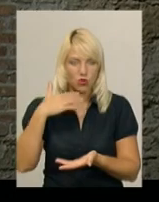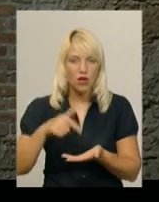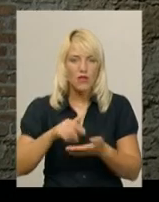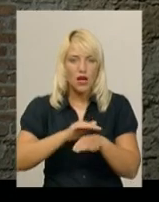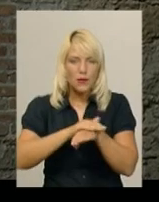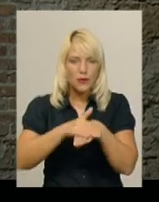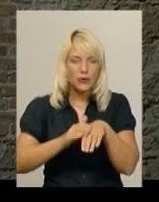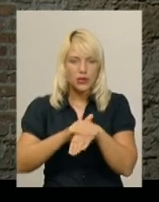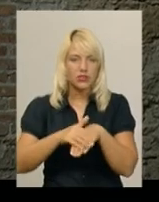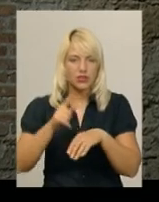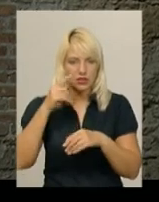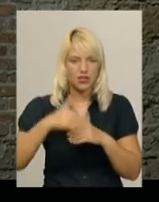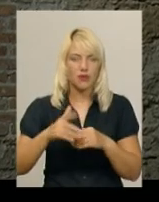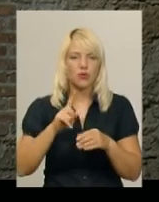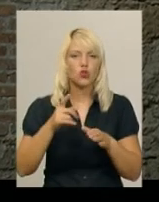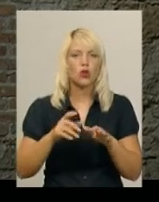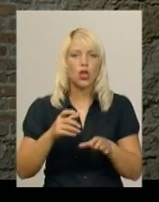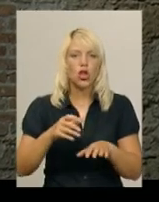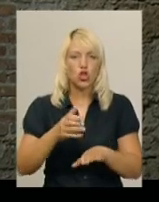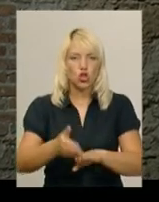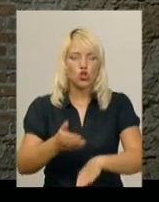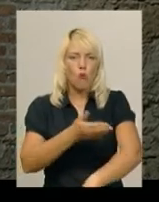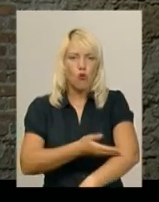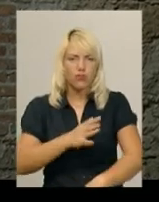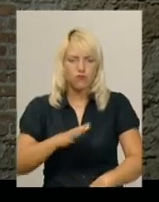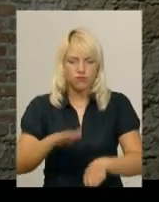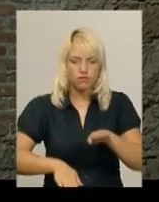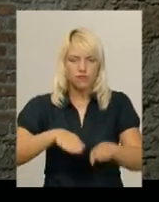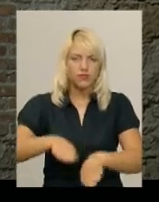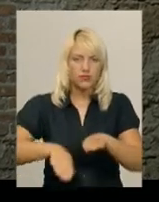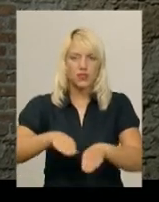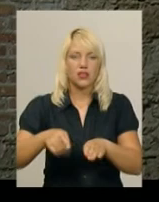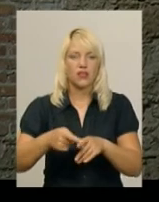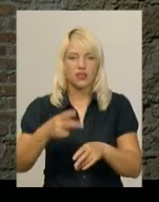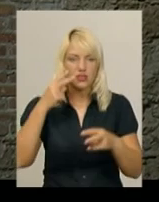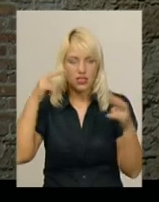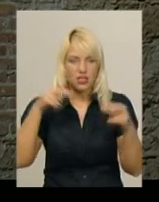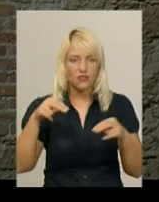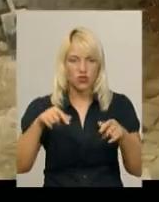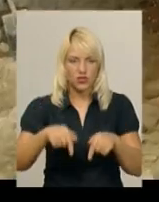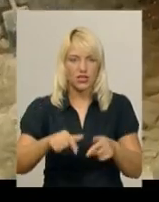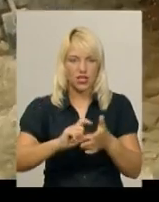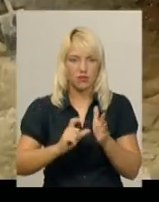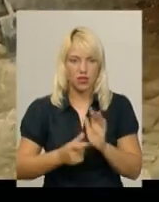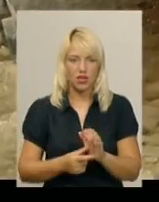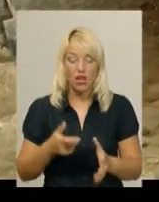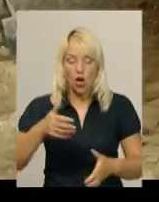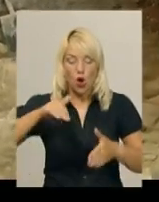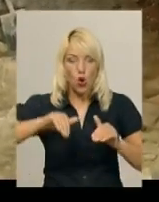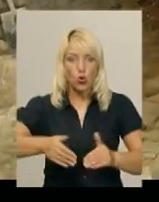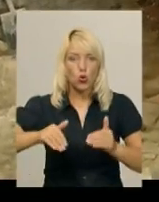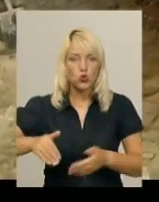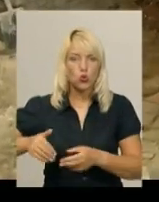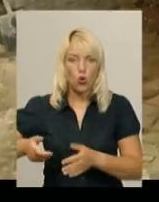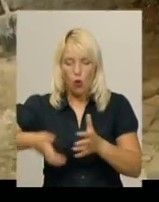них були підкови на чобутях. І все це засвідчено ось тут, в цій кімнаті. Розкопки на території